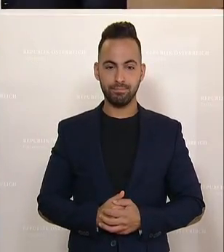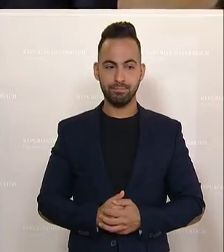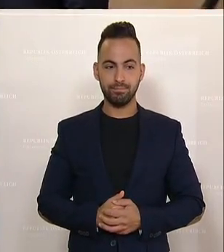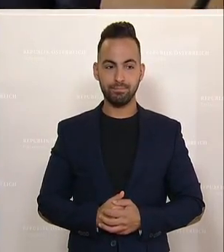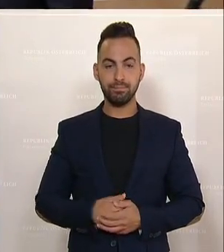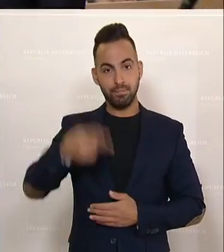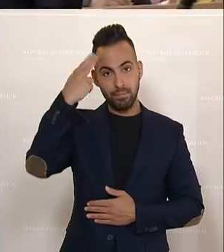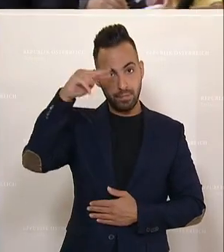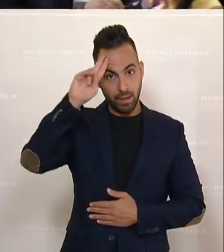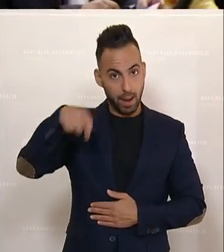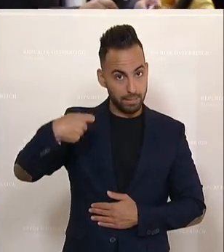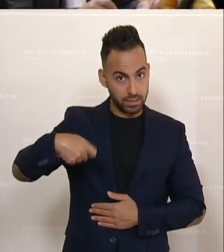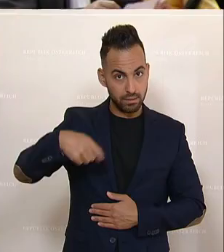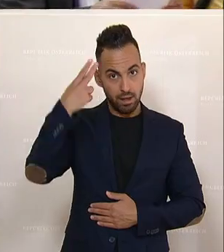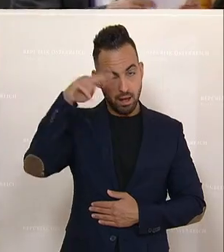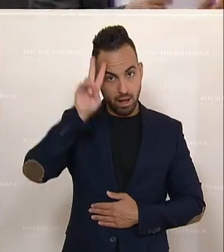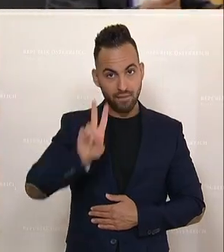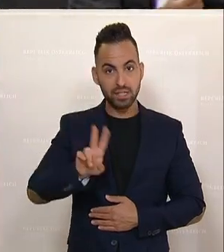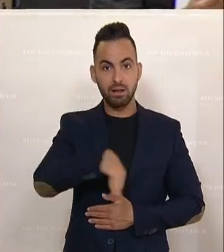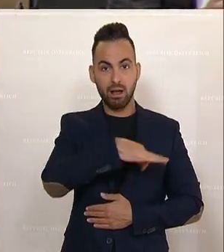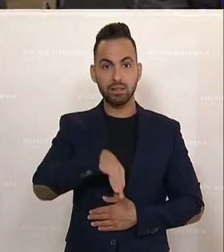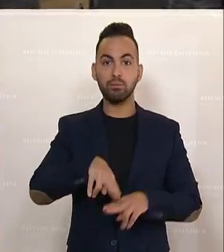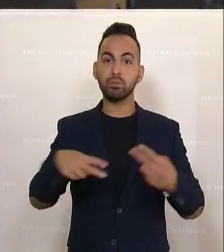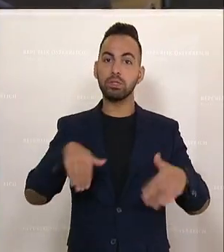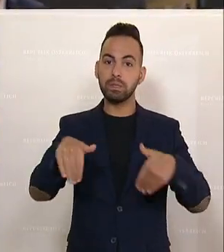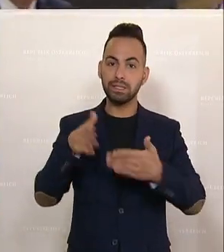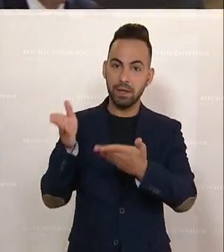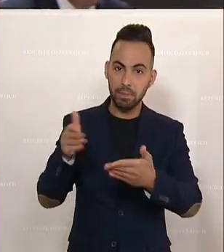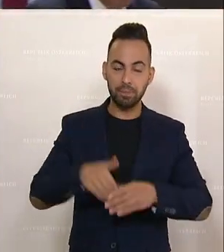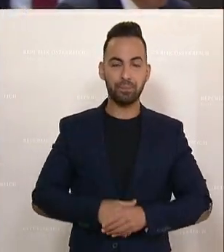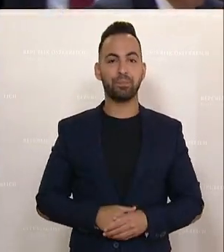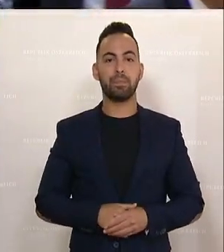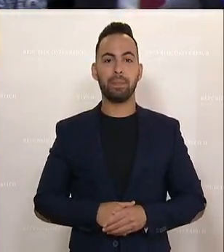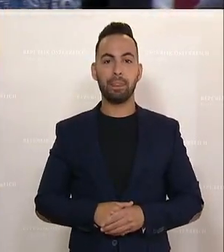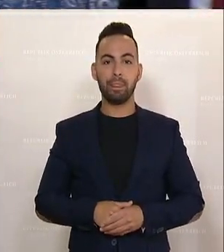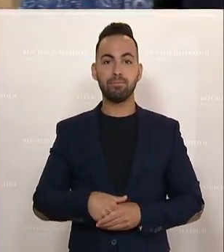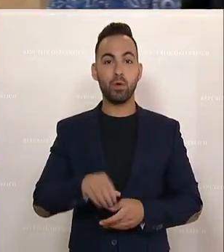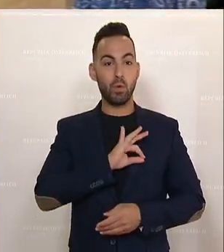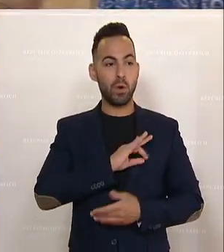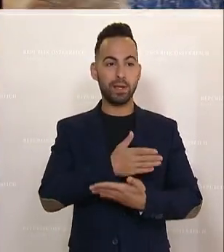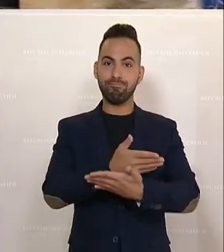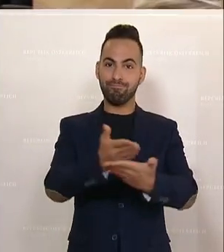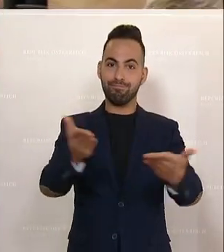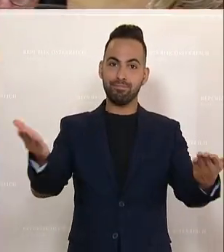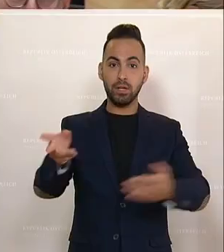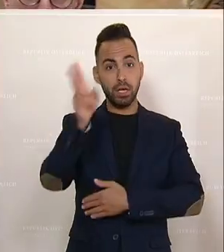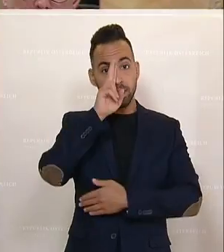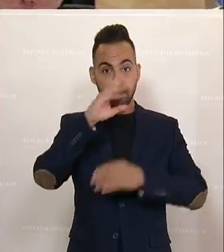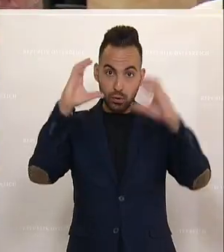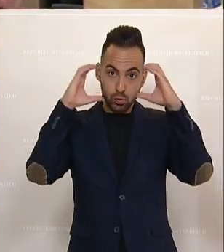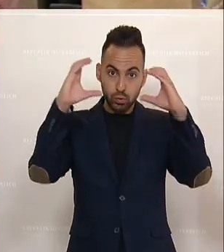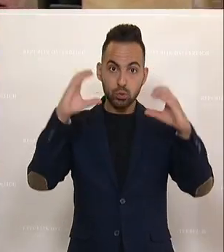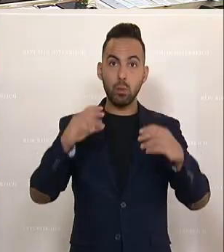Herr Präsident, Herr Vizekanzler, Frau Bundesministerin, werte Kolleginnen und Kollegen und liebe Zuschauer und